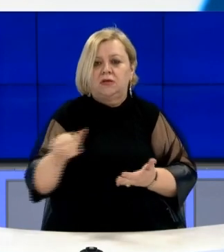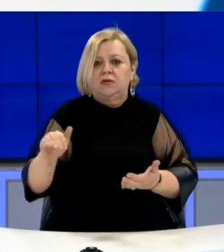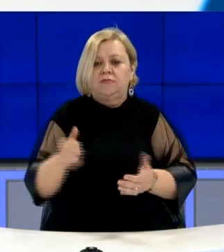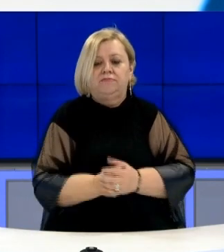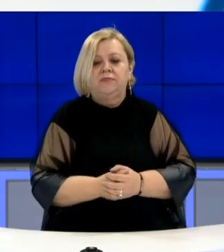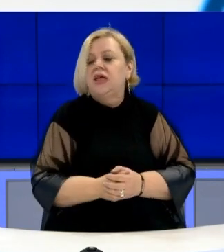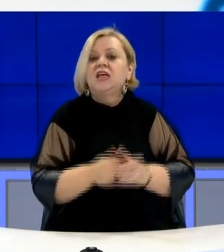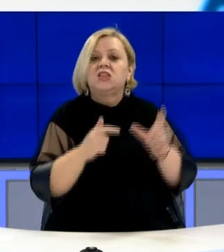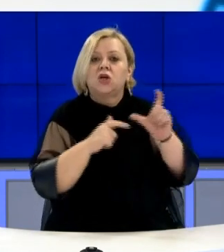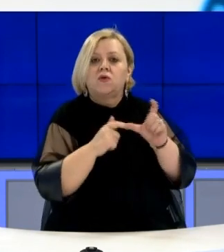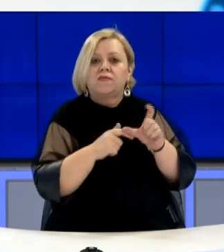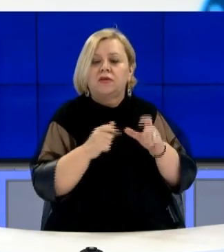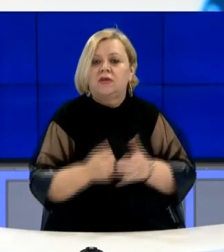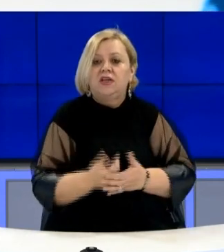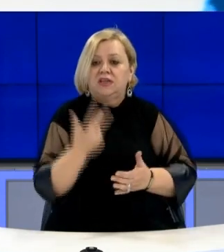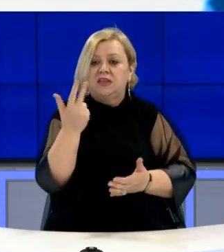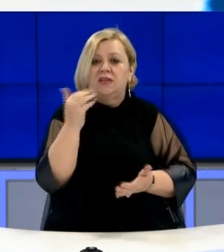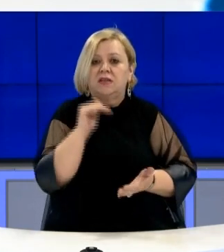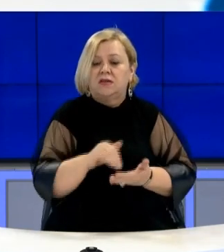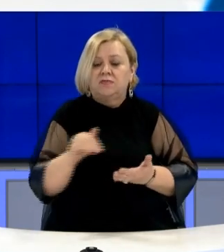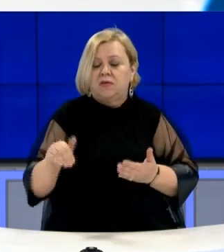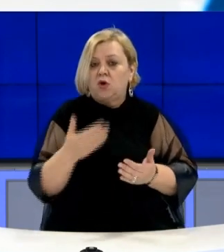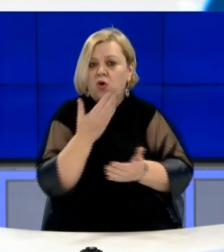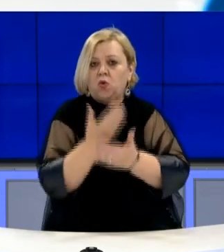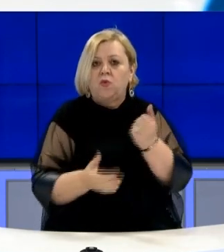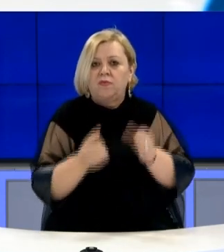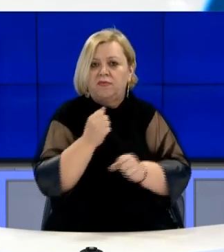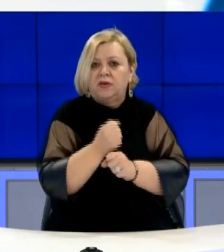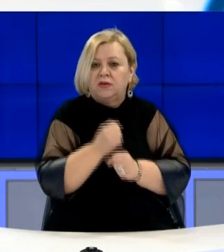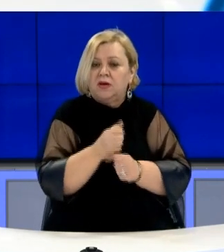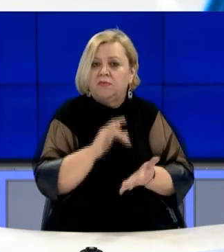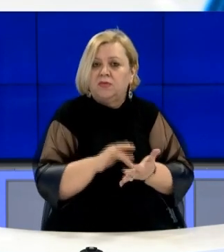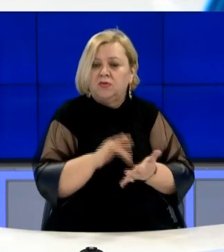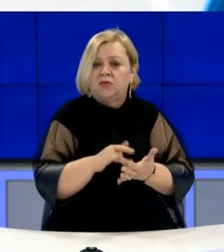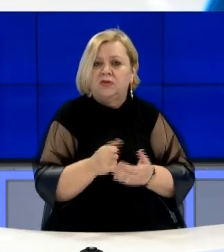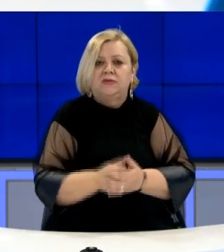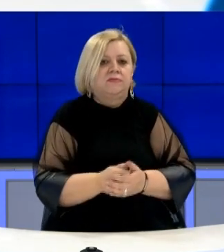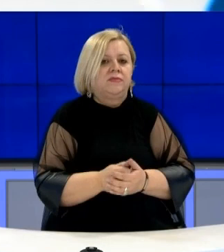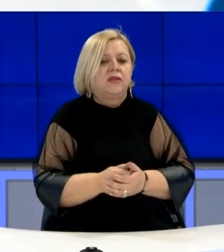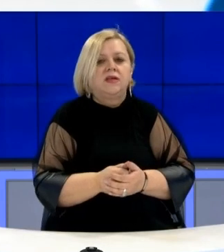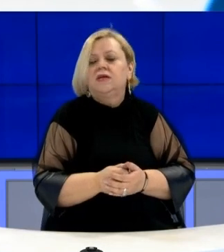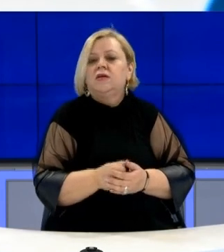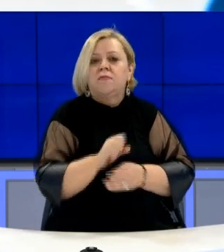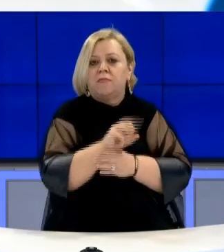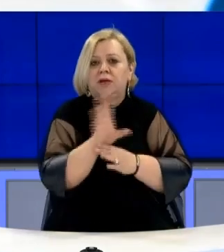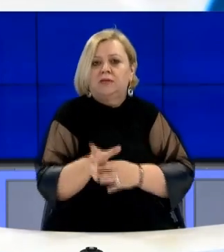Të tjesë Sëgojeva tha se 30.000 puntori kanë humbur vandët e punës vetëm gjatë pandemis.